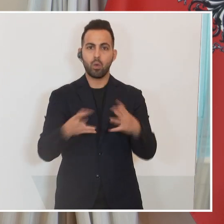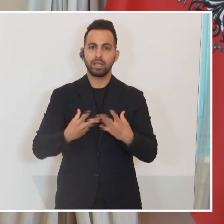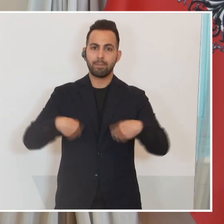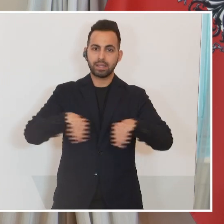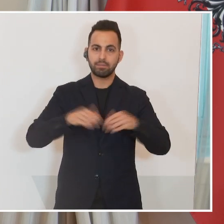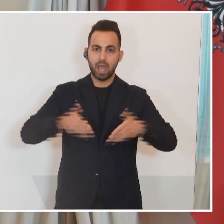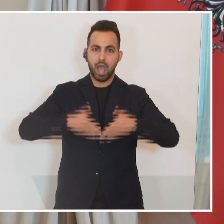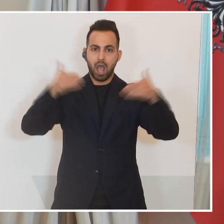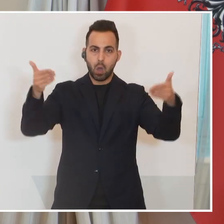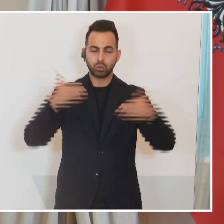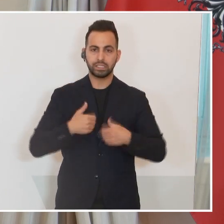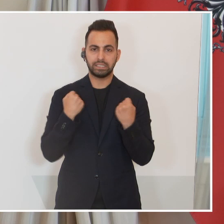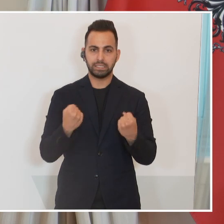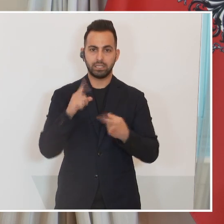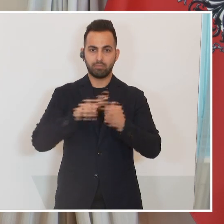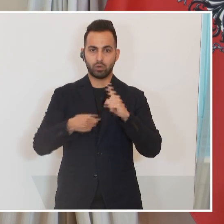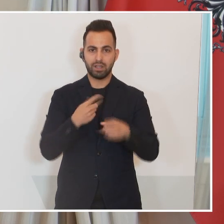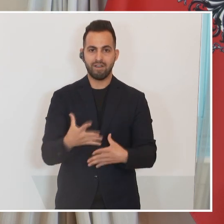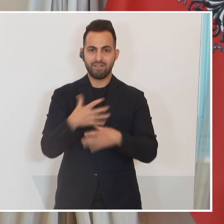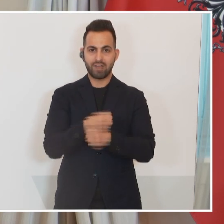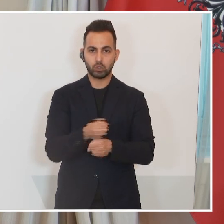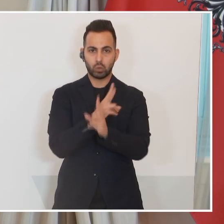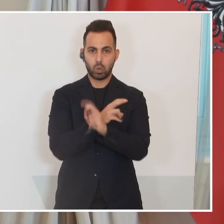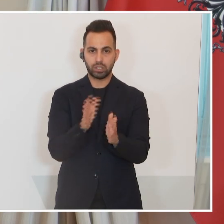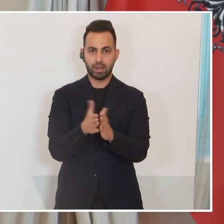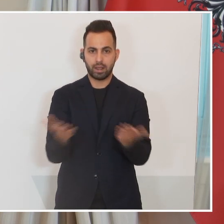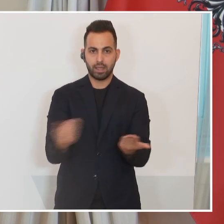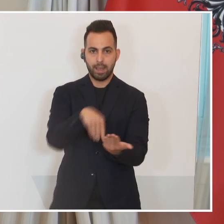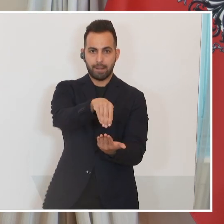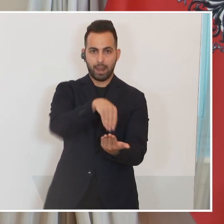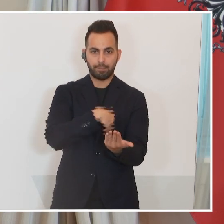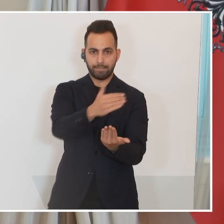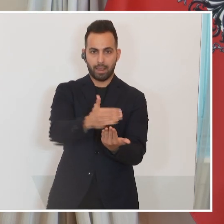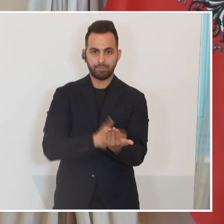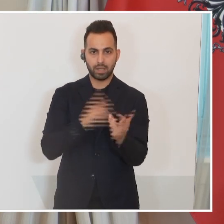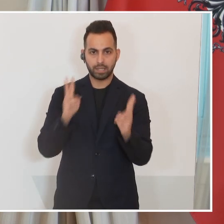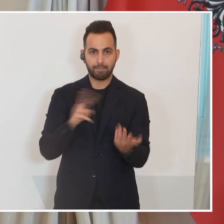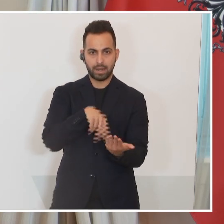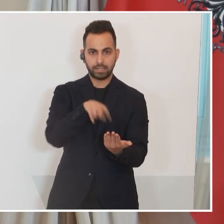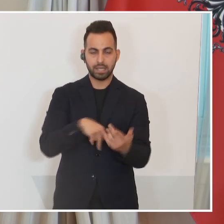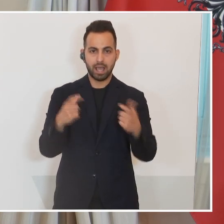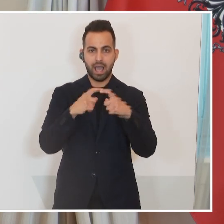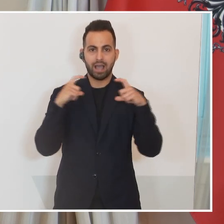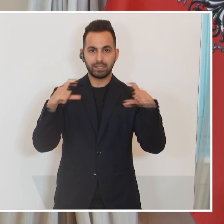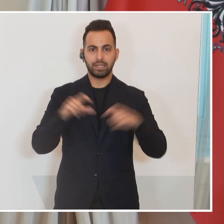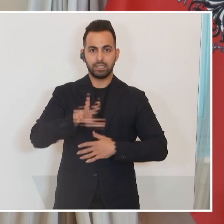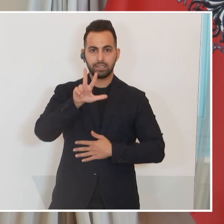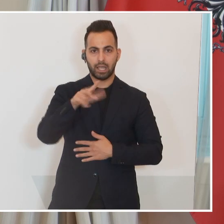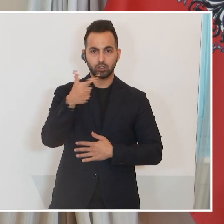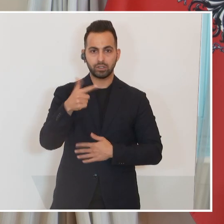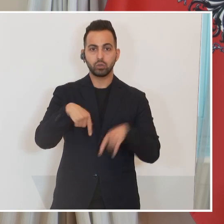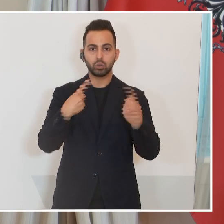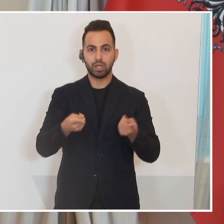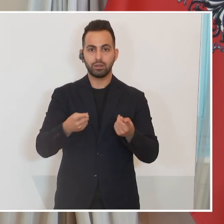Außen und Sicherheitspolitik betrifft. Das ist in der Verfassung in der Österreichischen auch abgebildet. Kann man nachlesen. Das sind die Artikel 23 und dann die